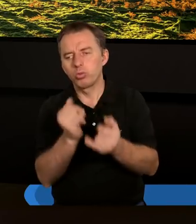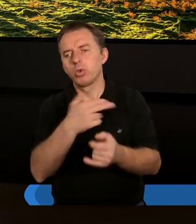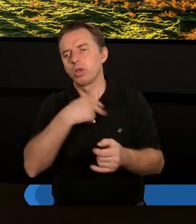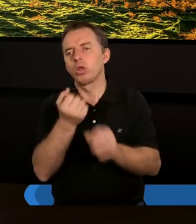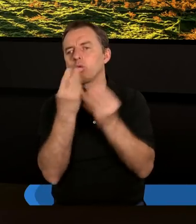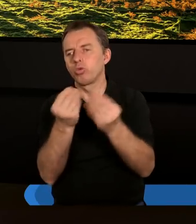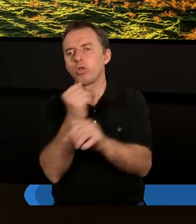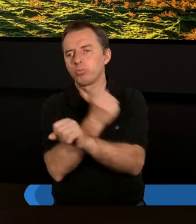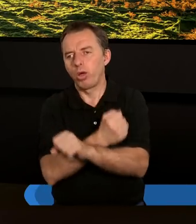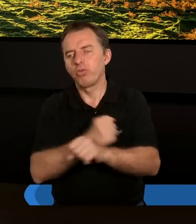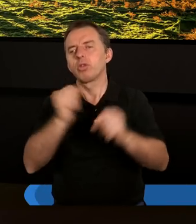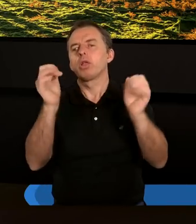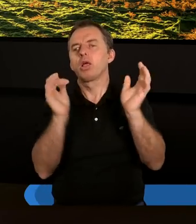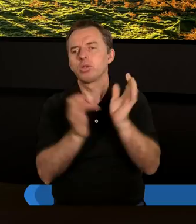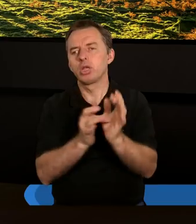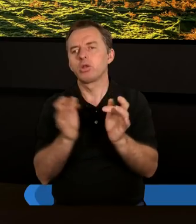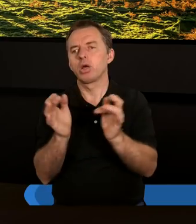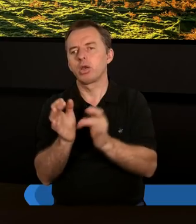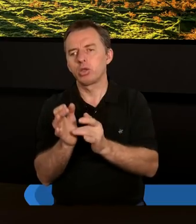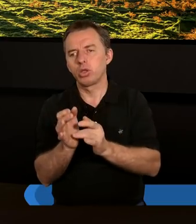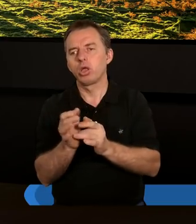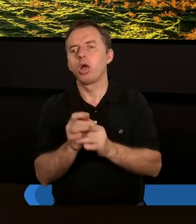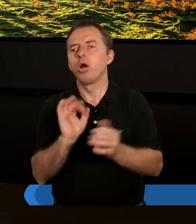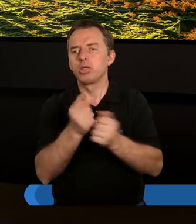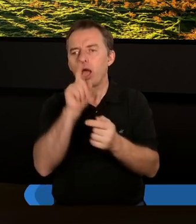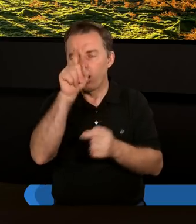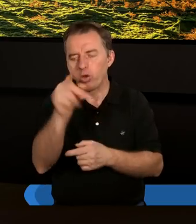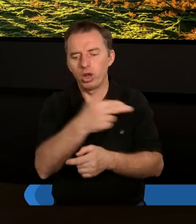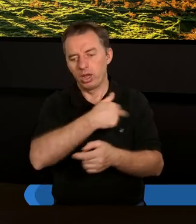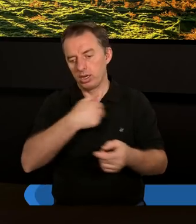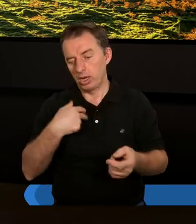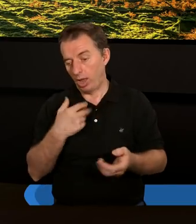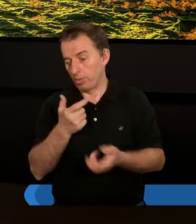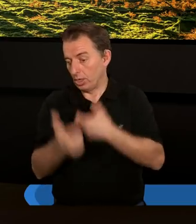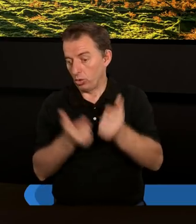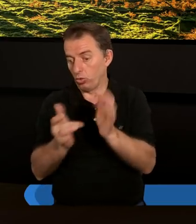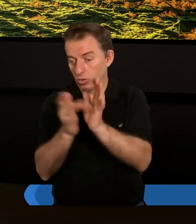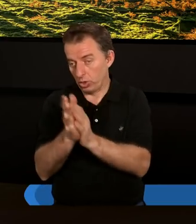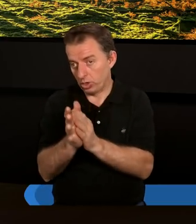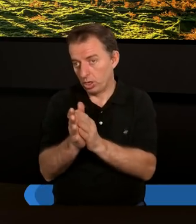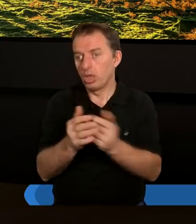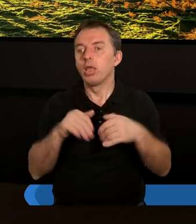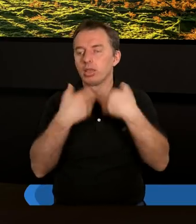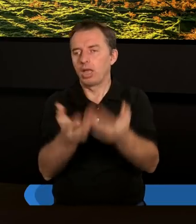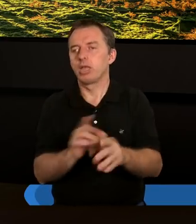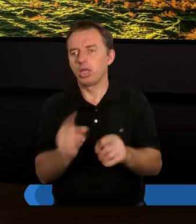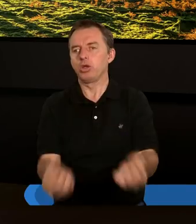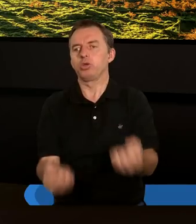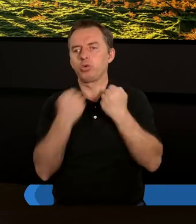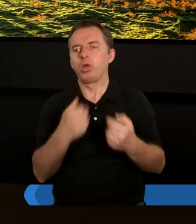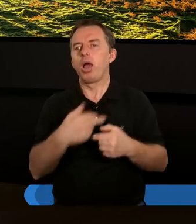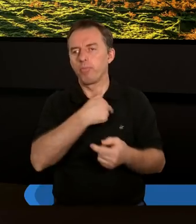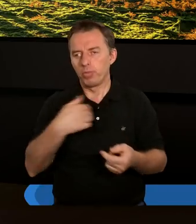naszego cudownego Zbawiciela, Pana Jezusa Chrystusa. Bo jak On nam uczynił, tak daje też siłę,